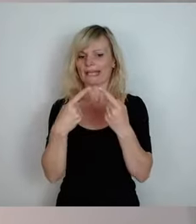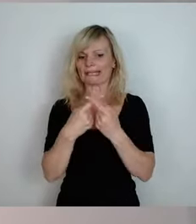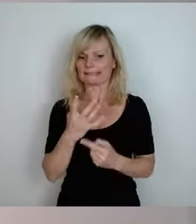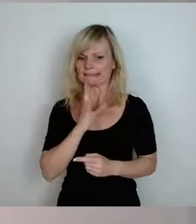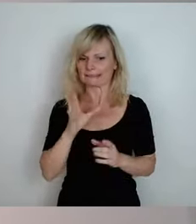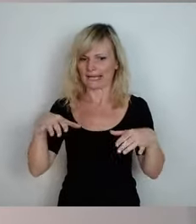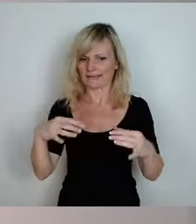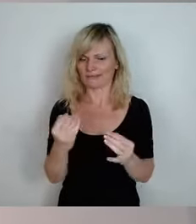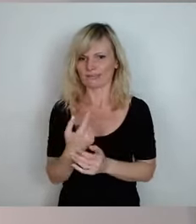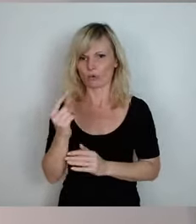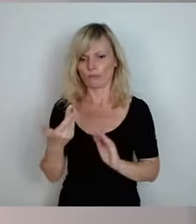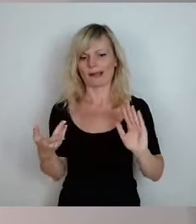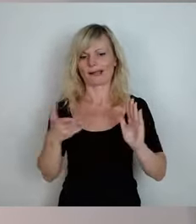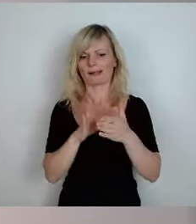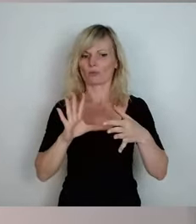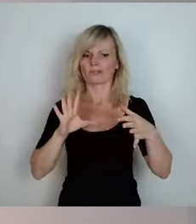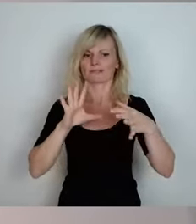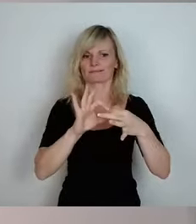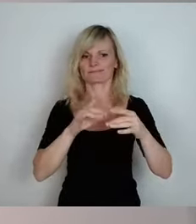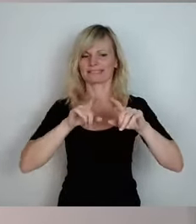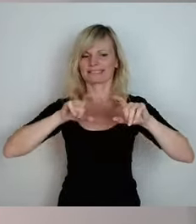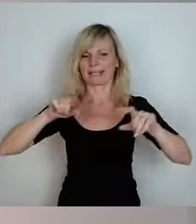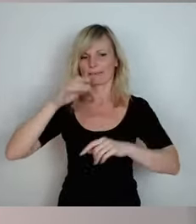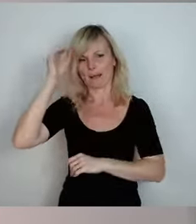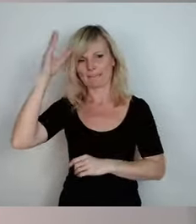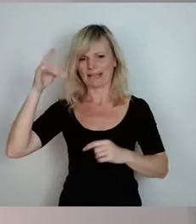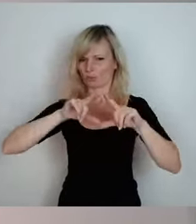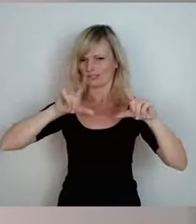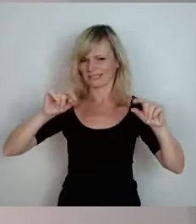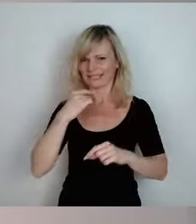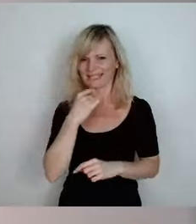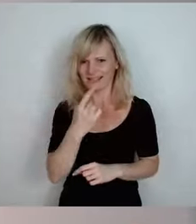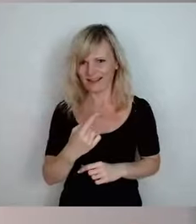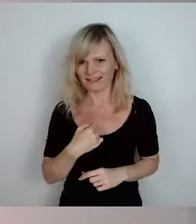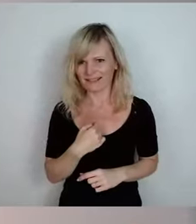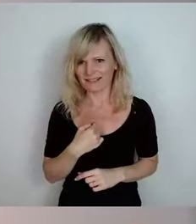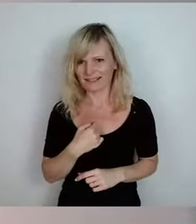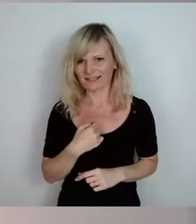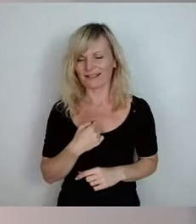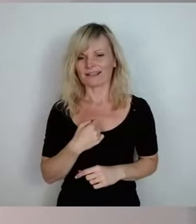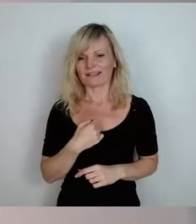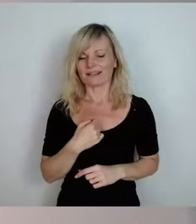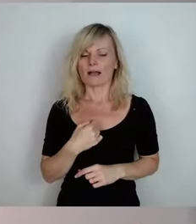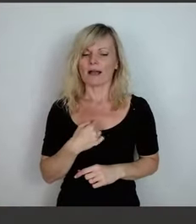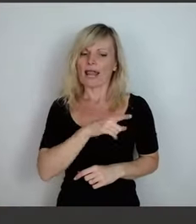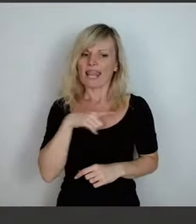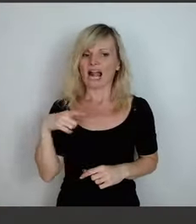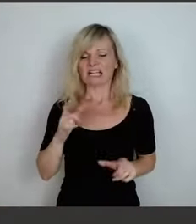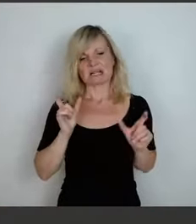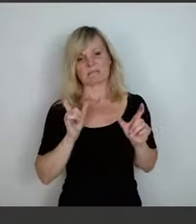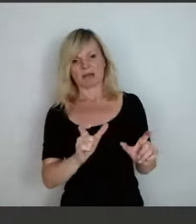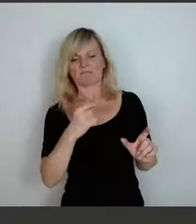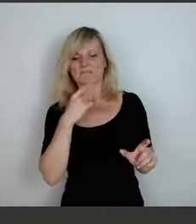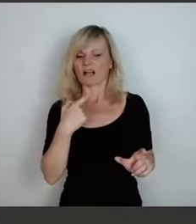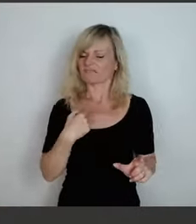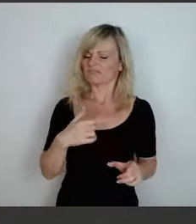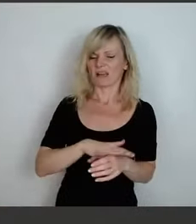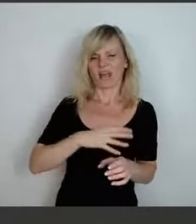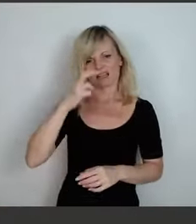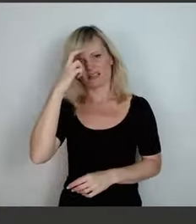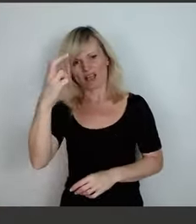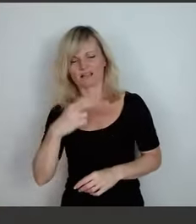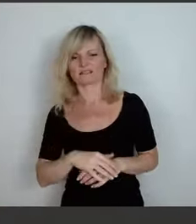dem Bildungsticket sagen, weil wir haben uns da ja sehr lange quergestellt als Landräter, als Verkehrsverbünde.